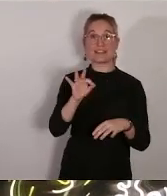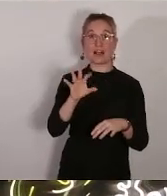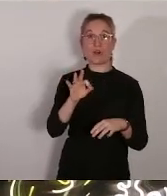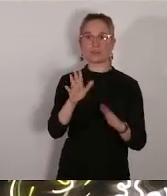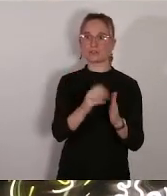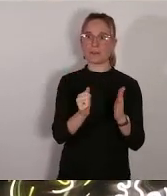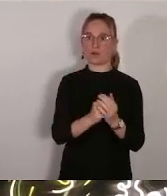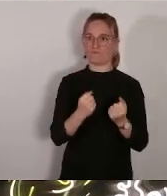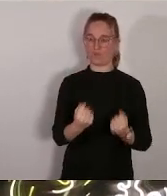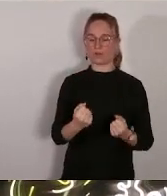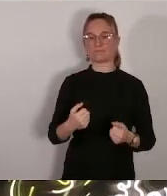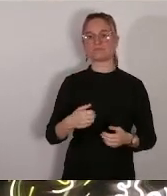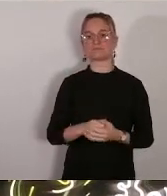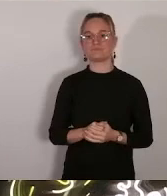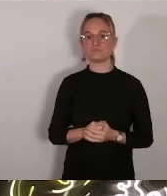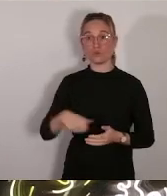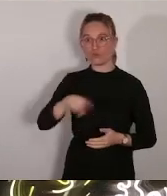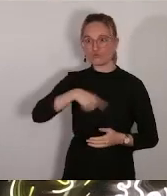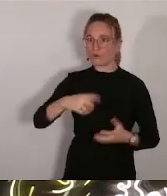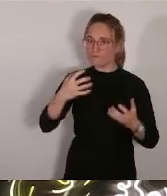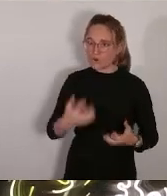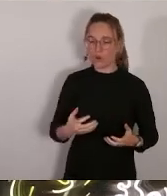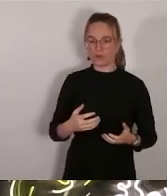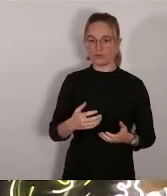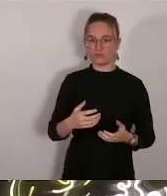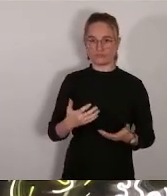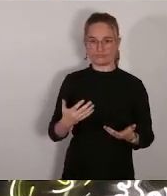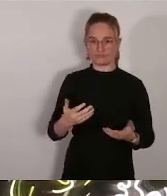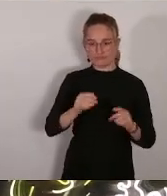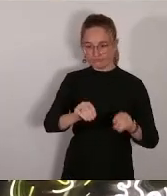des citoyens français sachant lire et écrire respectant les règles